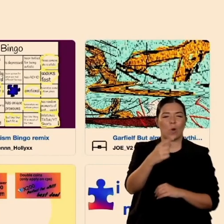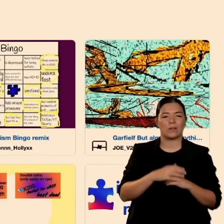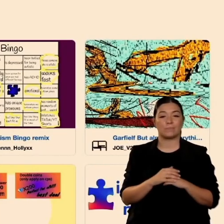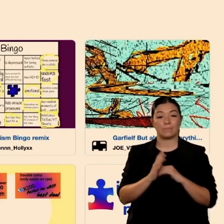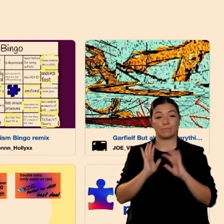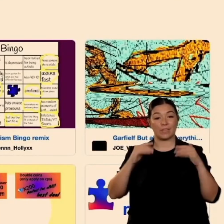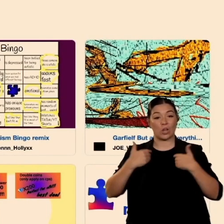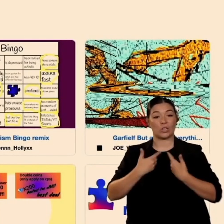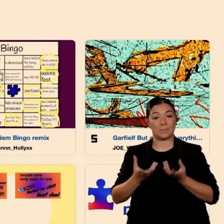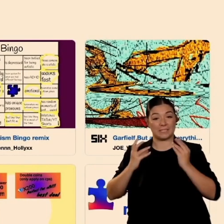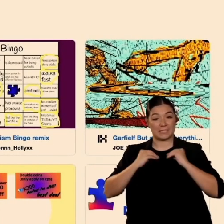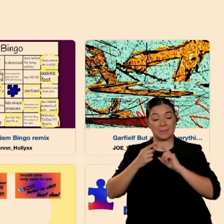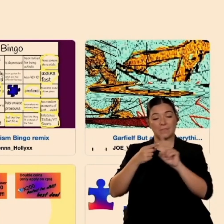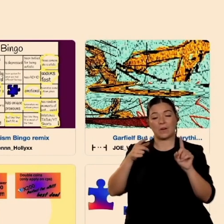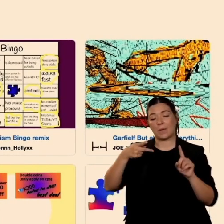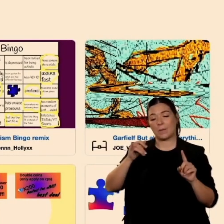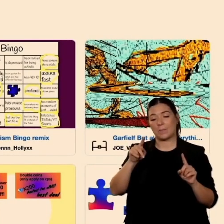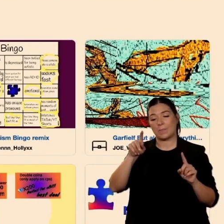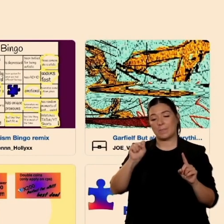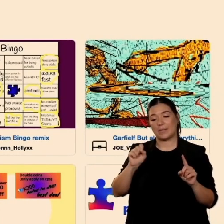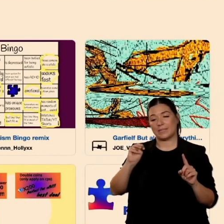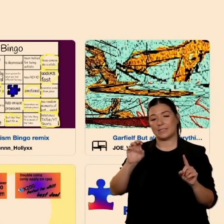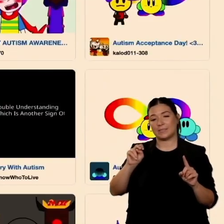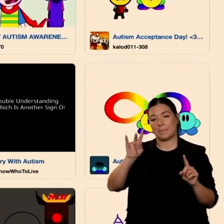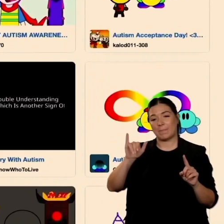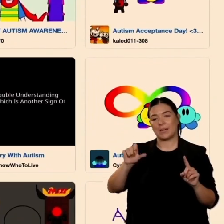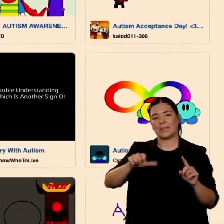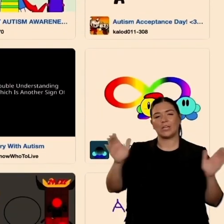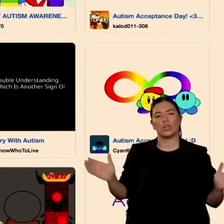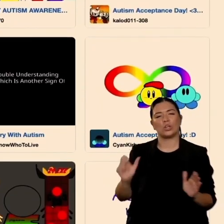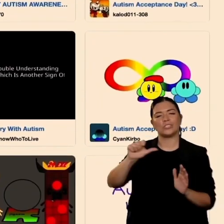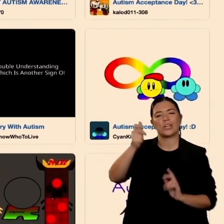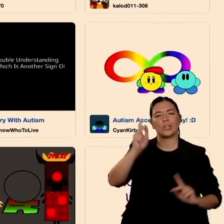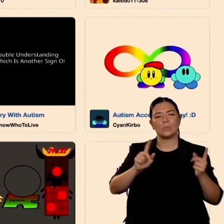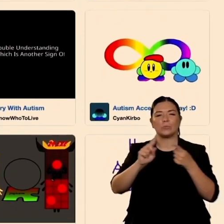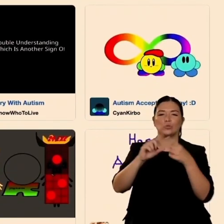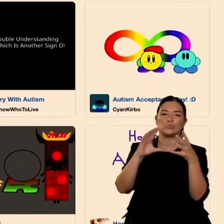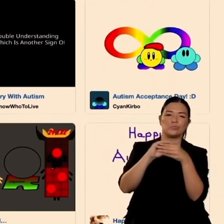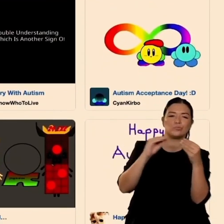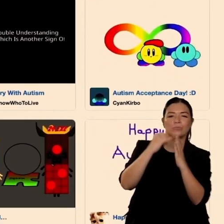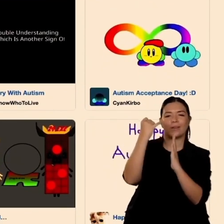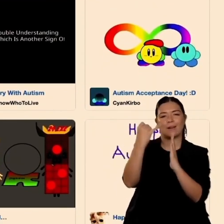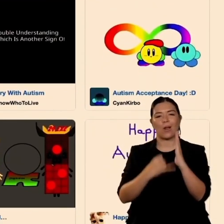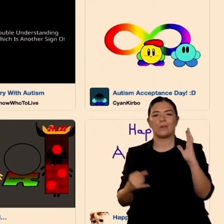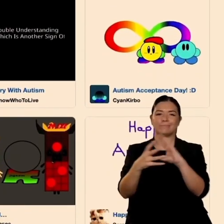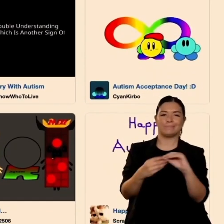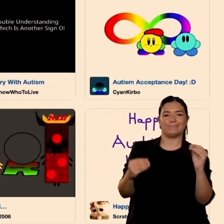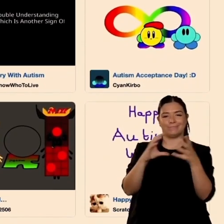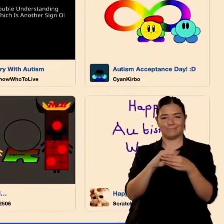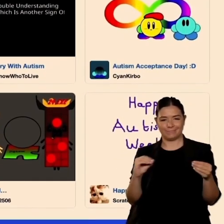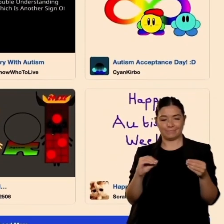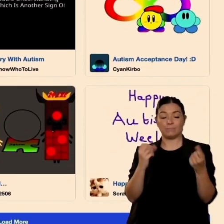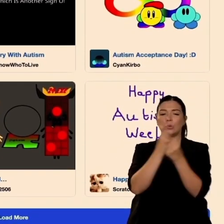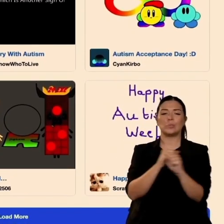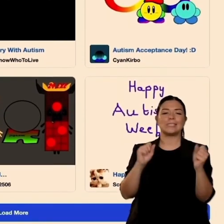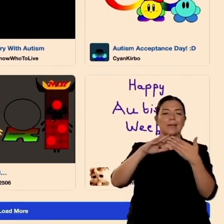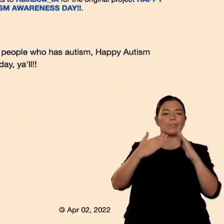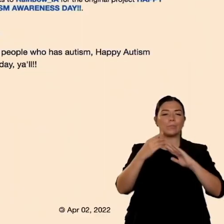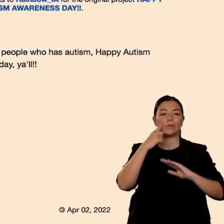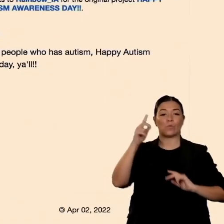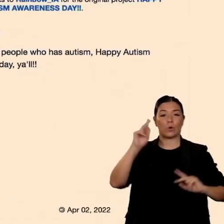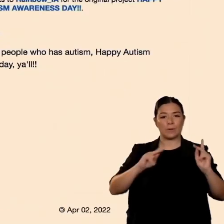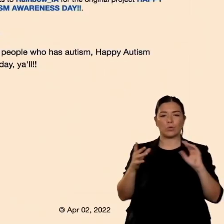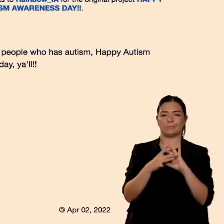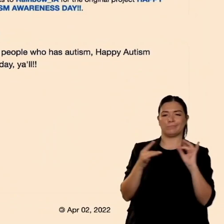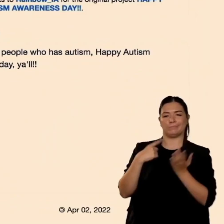comunità sicura per poter condividere il loro vero io e finisce anche